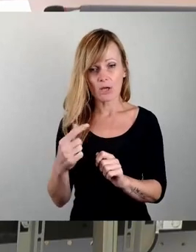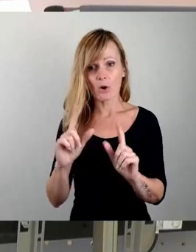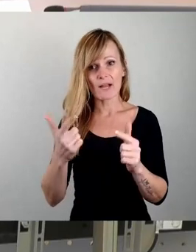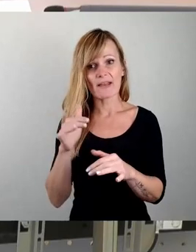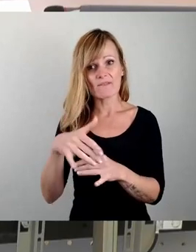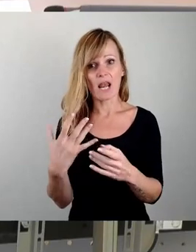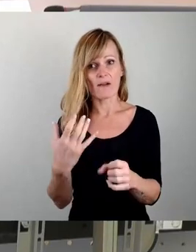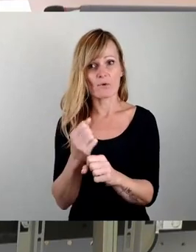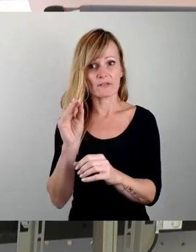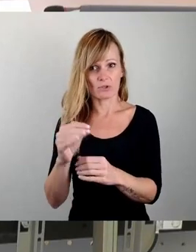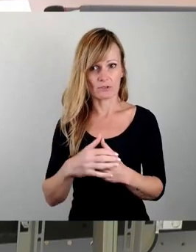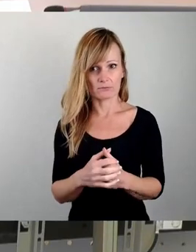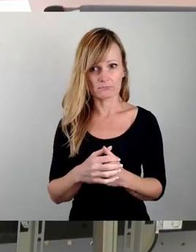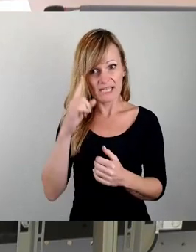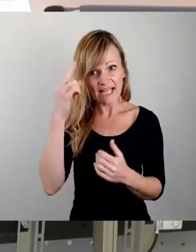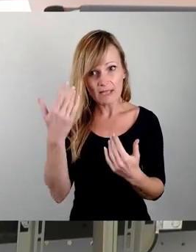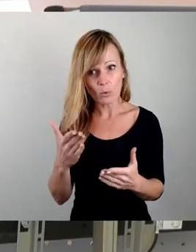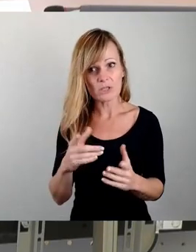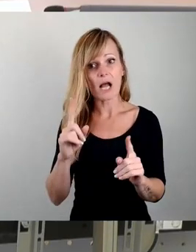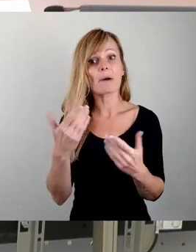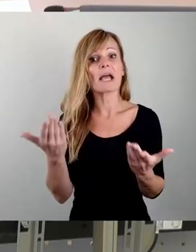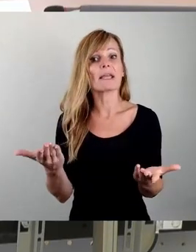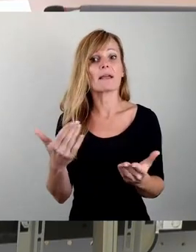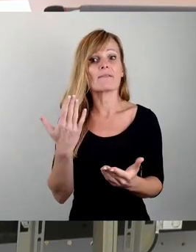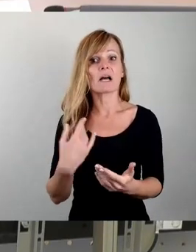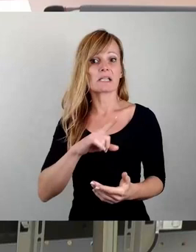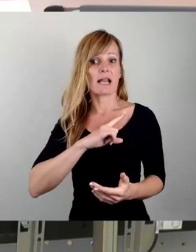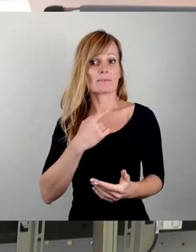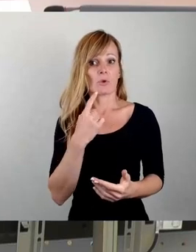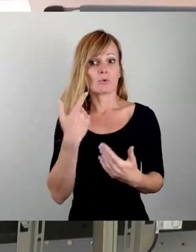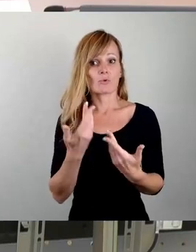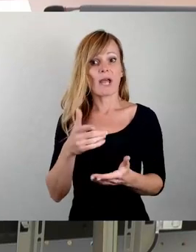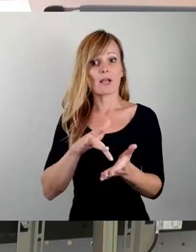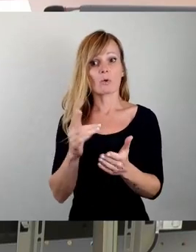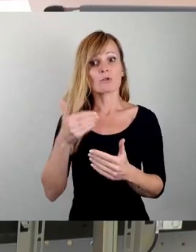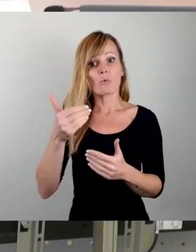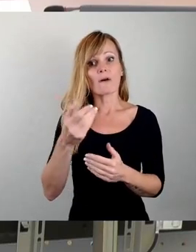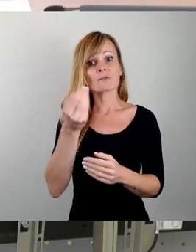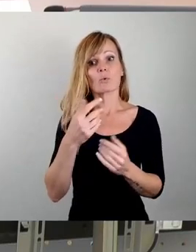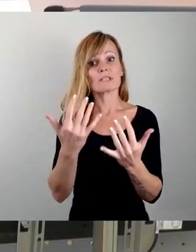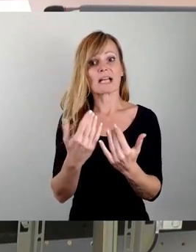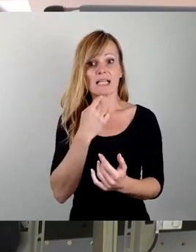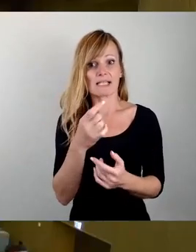wird. Sinnlos. Aber hey, wann habe ich sonst einen Grund, so oft Kunstrasen zu sagen?